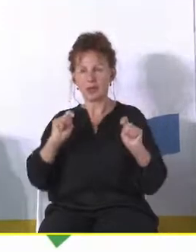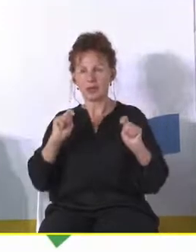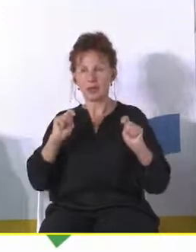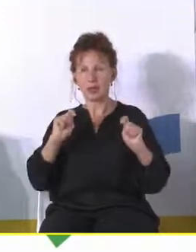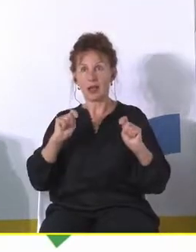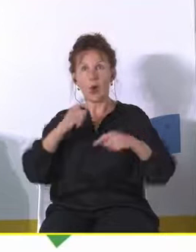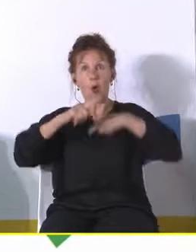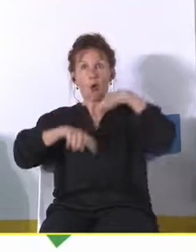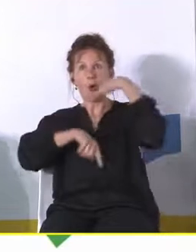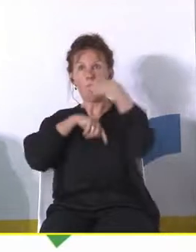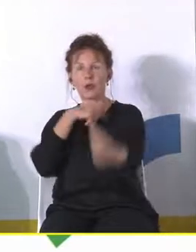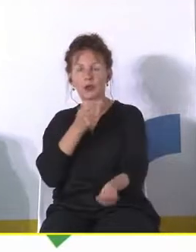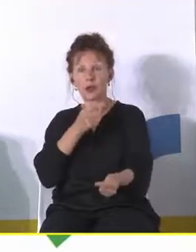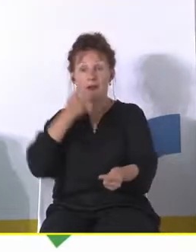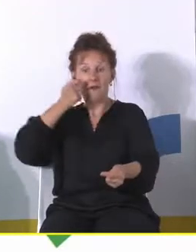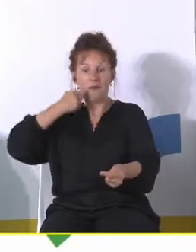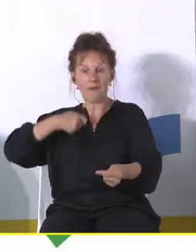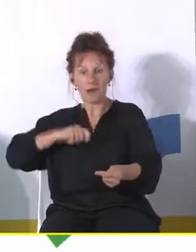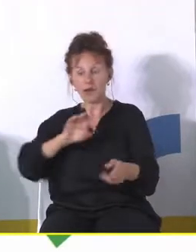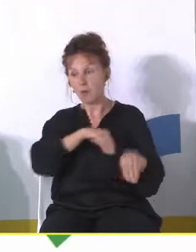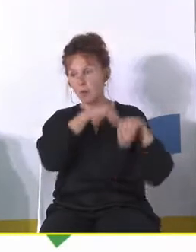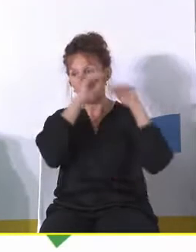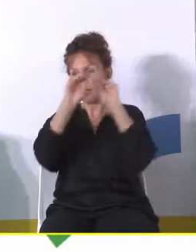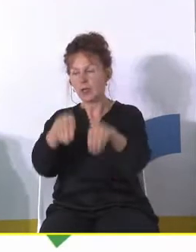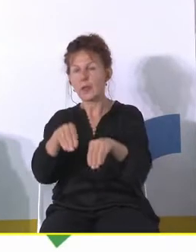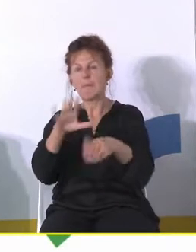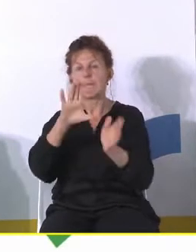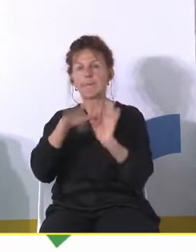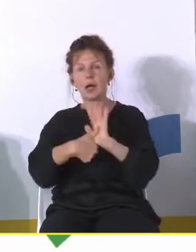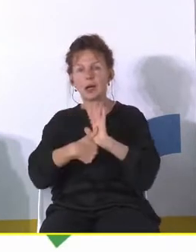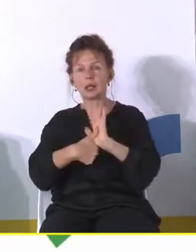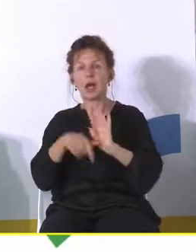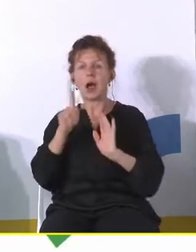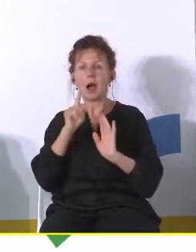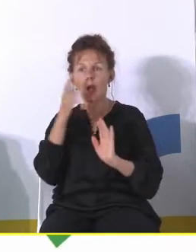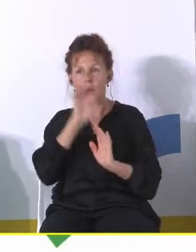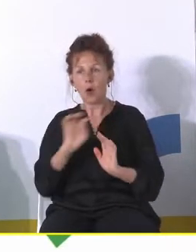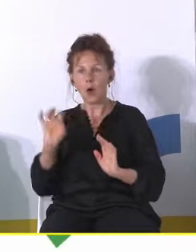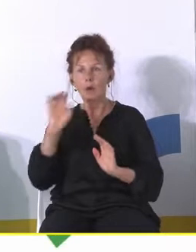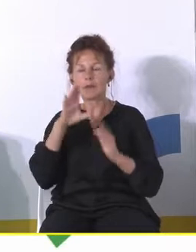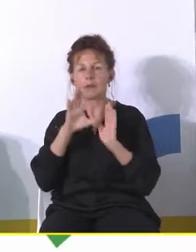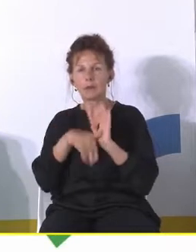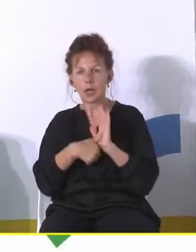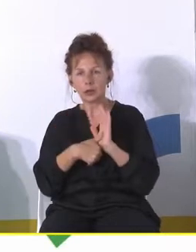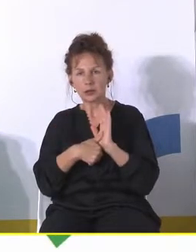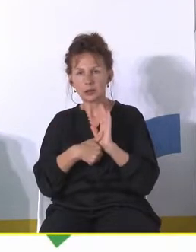odwrotnego kierunku. Ze wsi przyszedłem do miasta. Ale patrzę na to miasto i